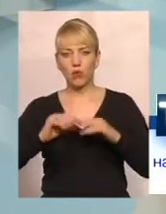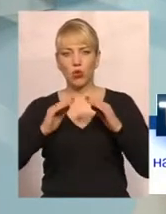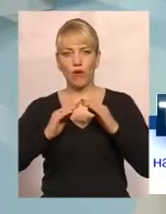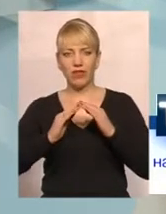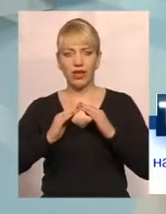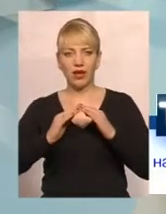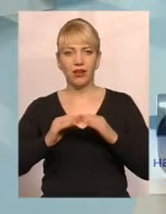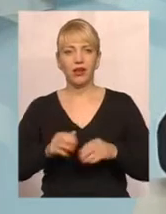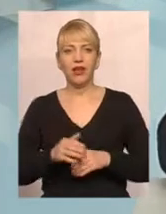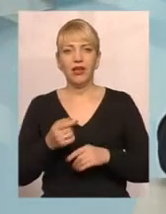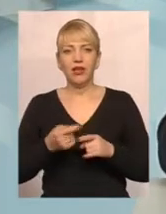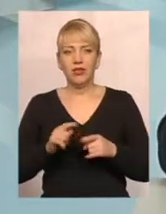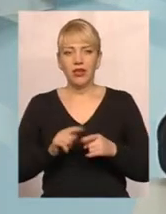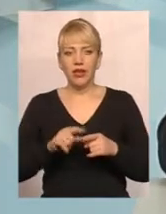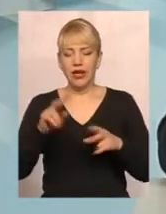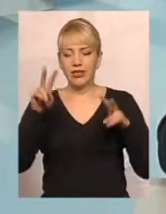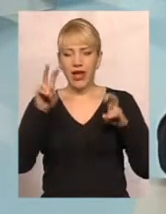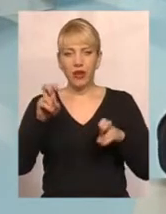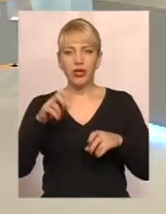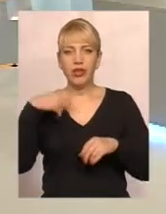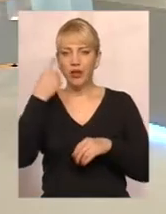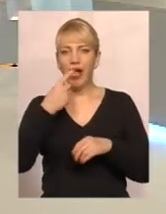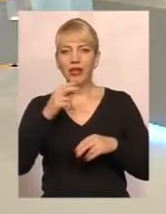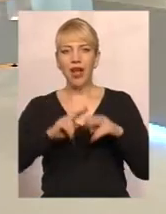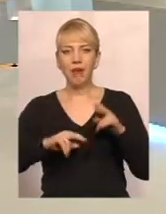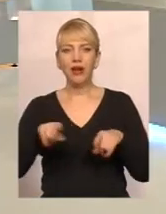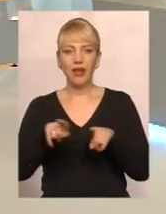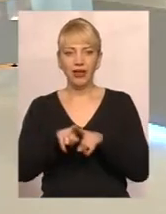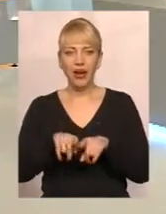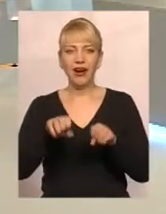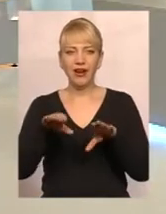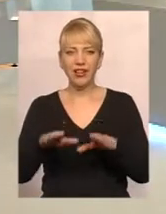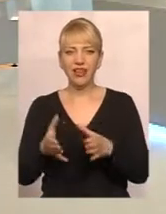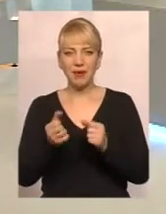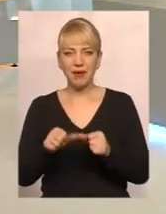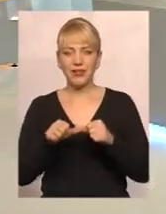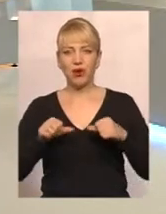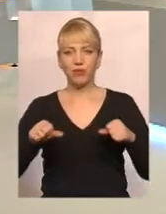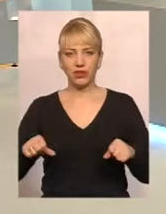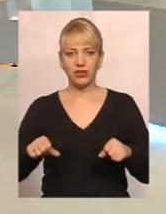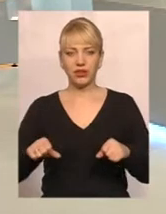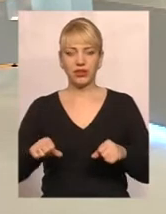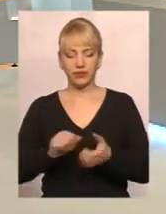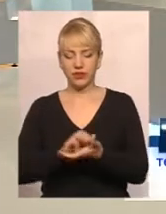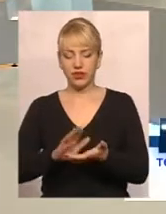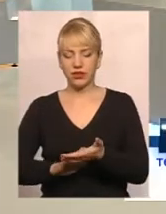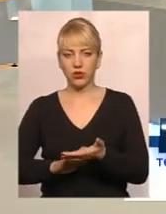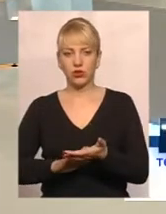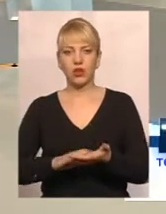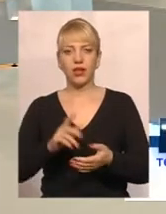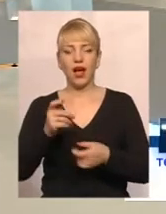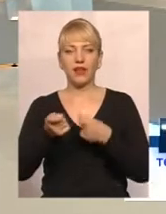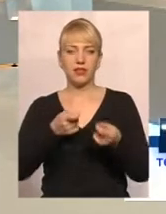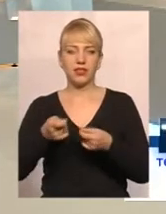має статус індивідуального забудовника. Таке рішення приймається, опять же, на комісії міської адміністрації,